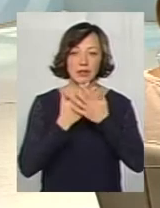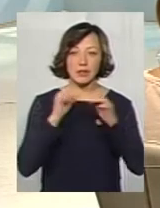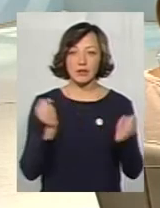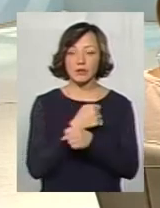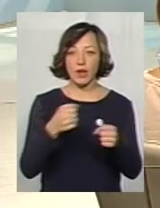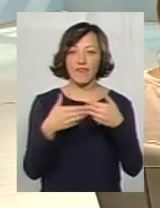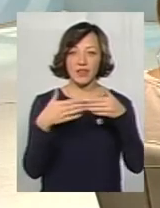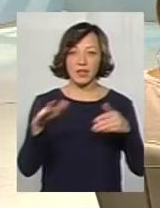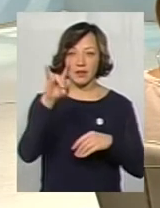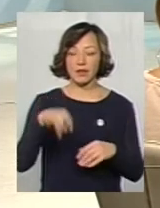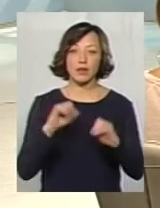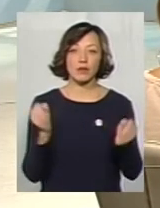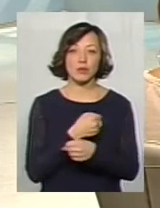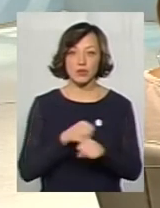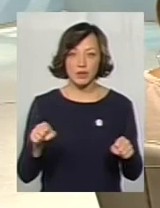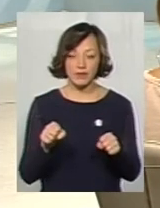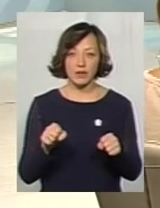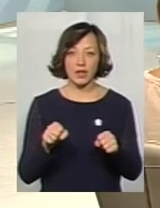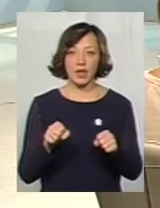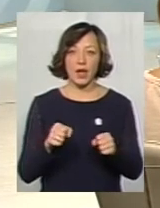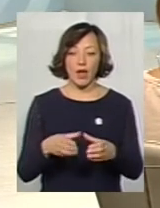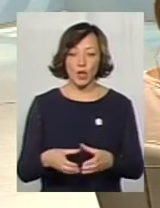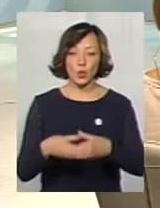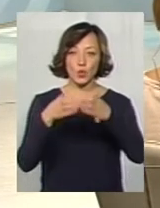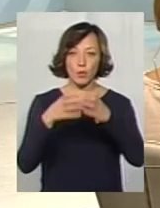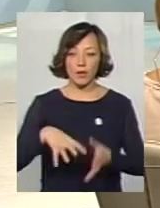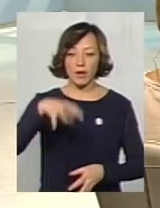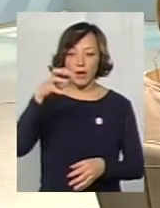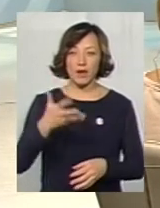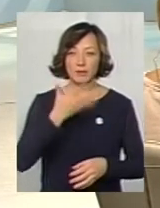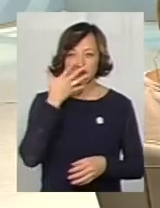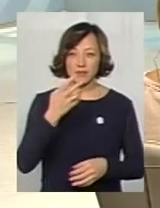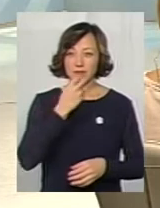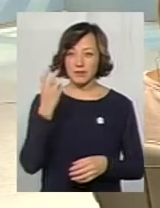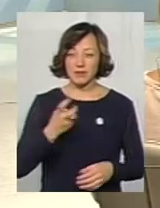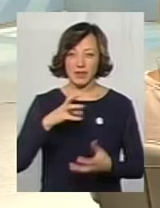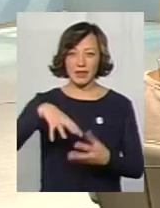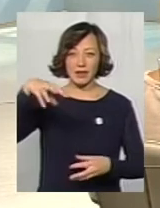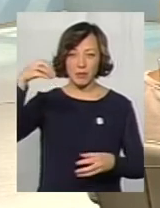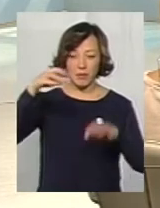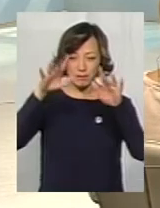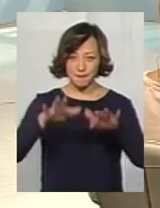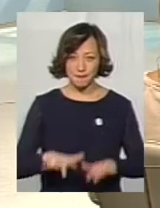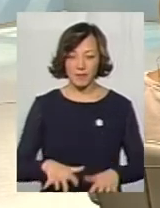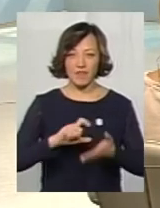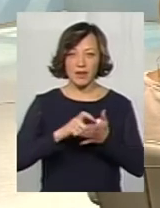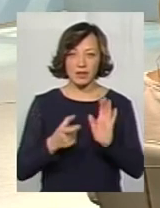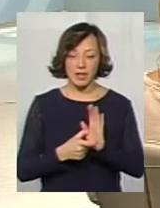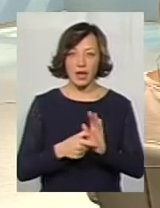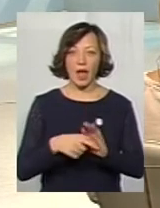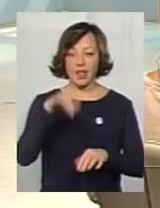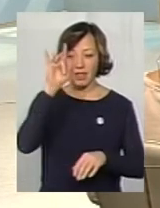відкрити форточки не можна, через вентиляційні труби цей гар, ця дим падає в квартири, на